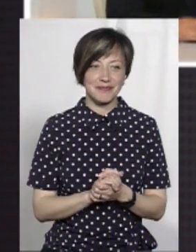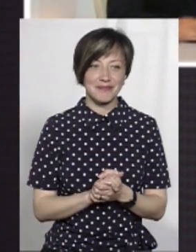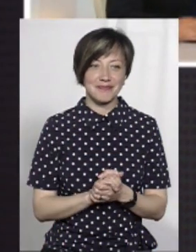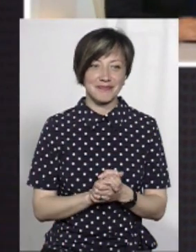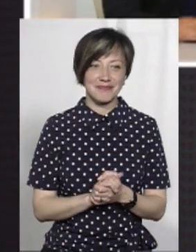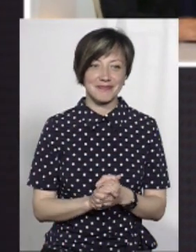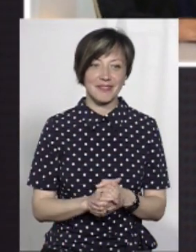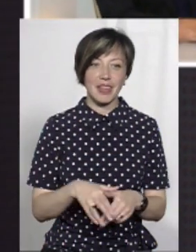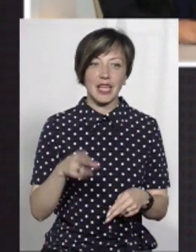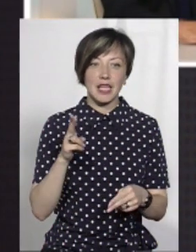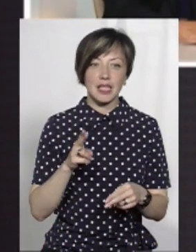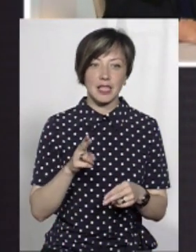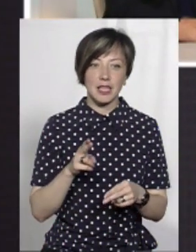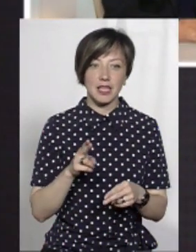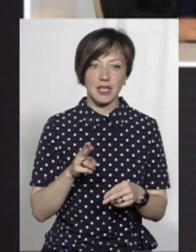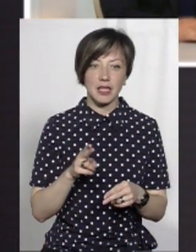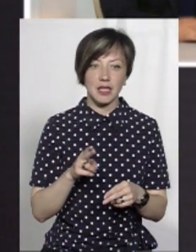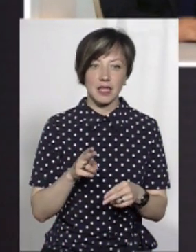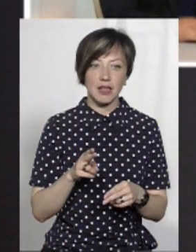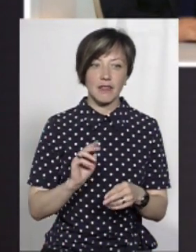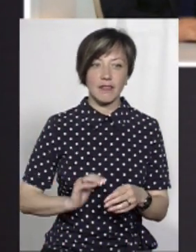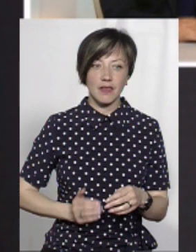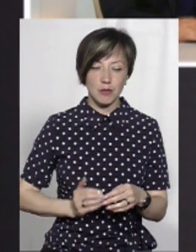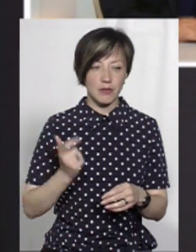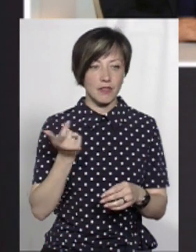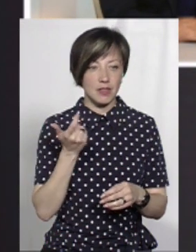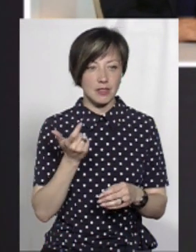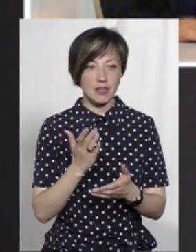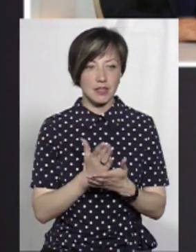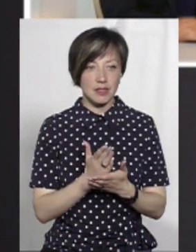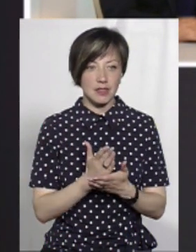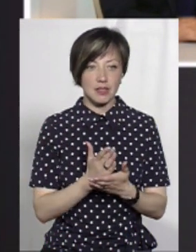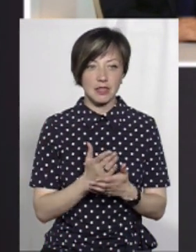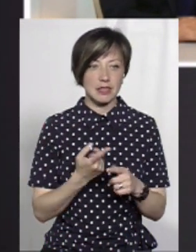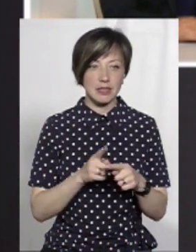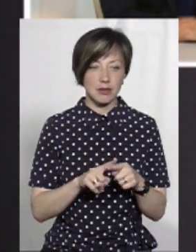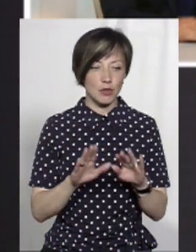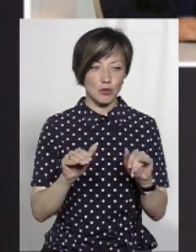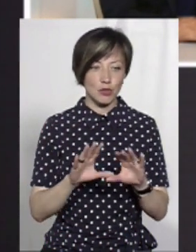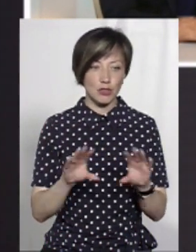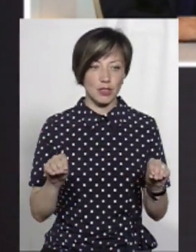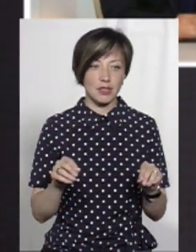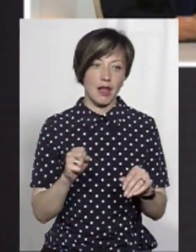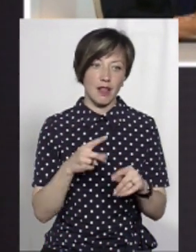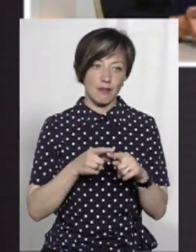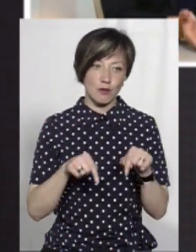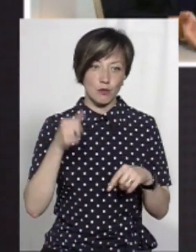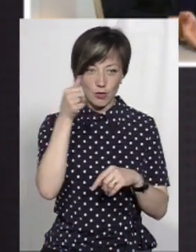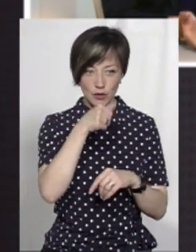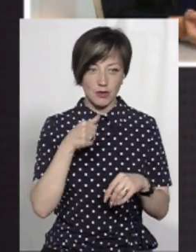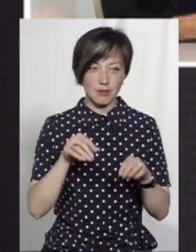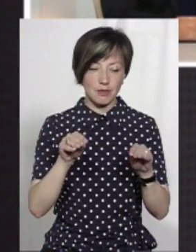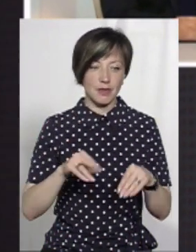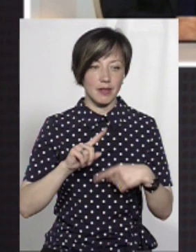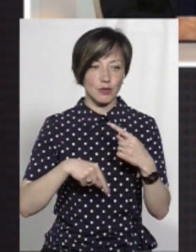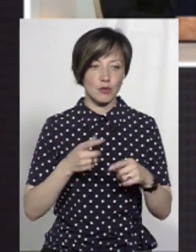Є кінцевим бенефіціаром Укрполбуд, якщо я не помиляюсь. З цим вже теж ні. Ми з цим розпрощалися. Але в цьому році, тому я